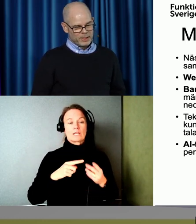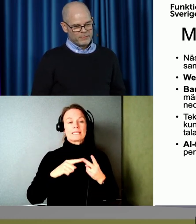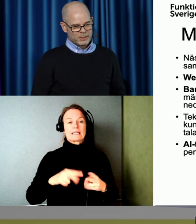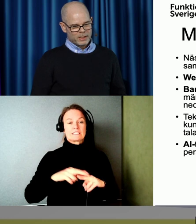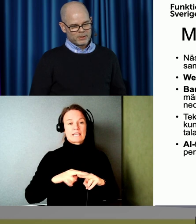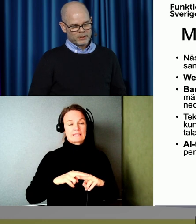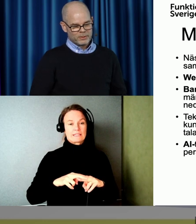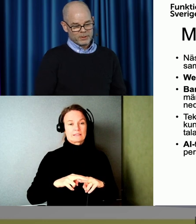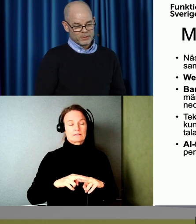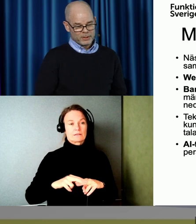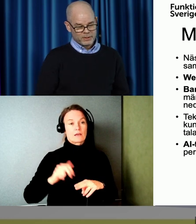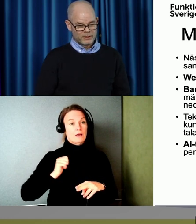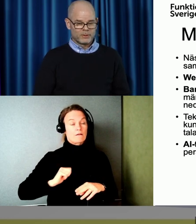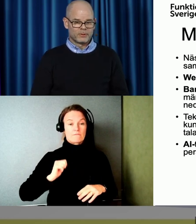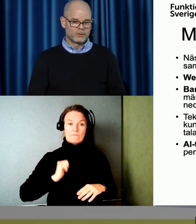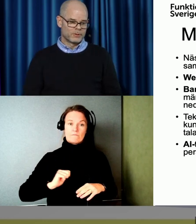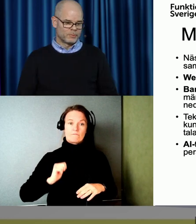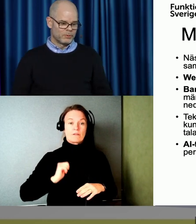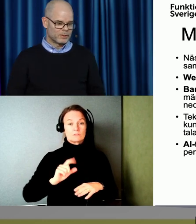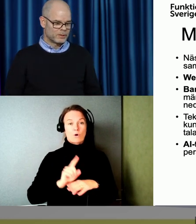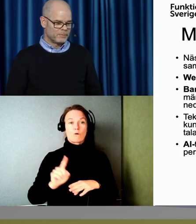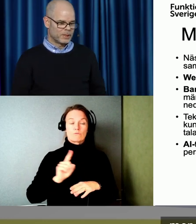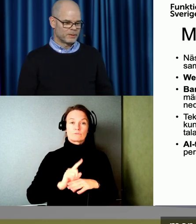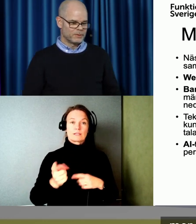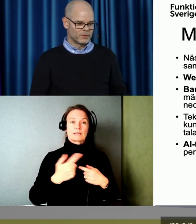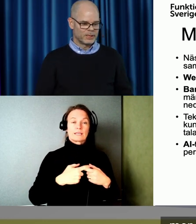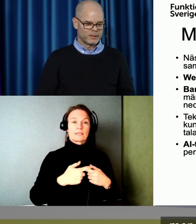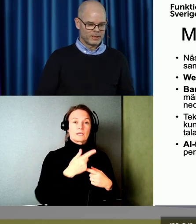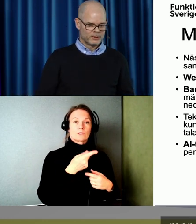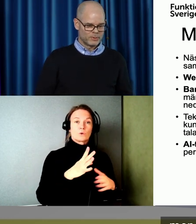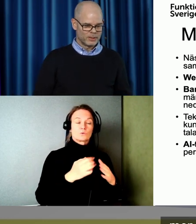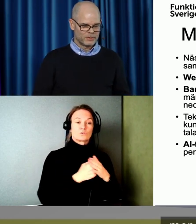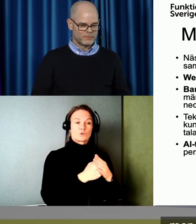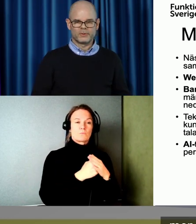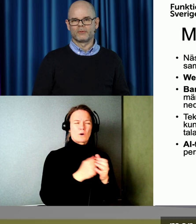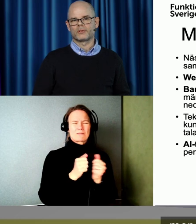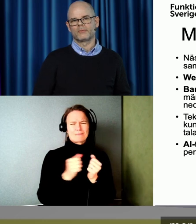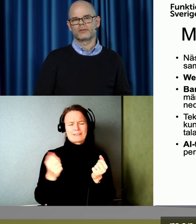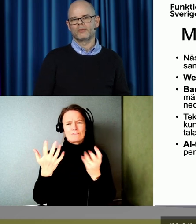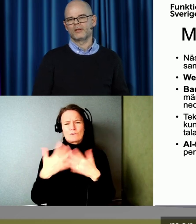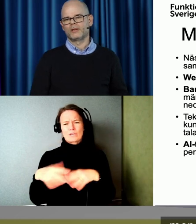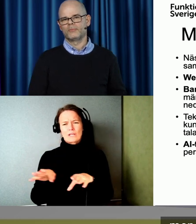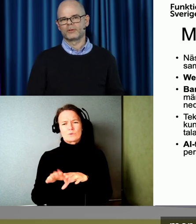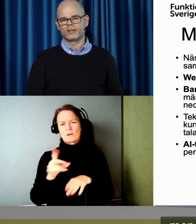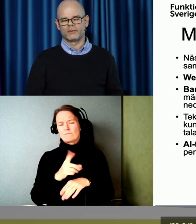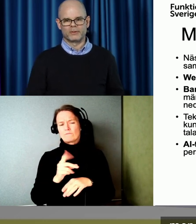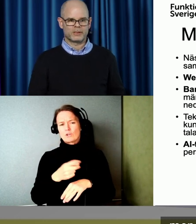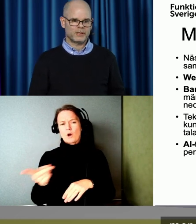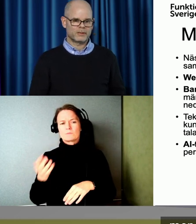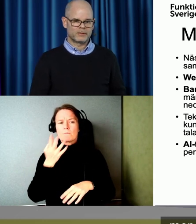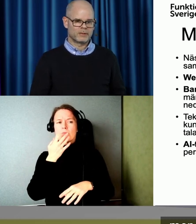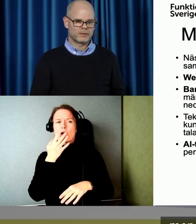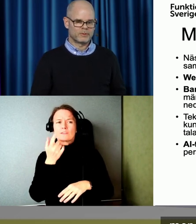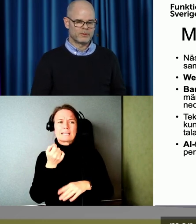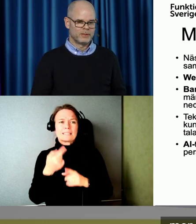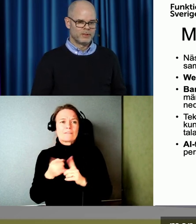Det används i allt högre grad och i kundsupport. Men det fungerar väldigt dåligt för de som talar på ett annorlunda